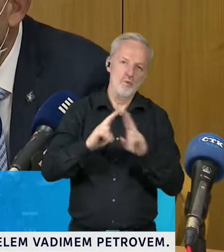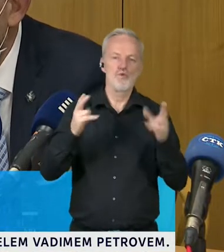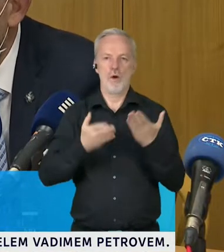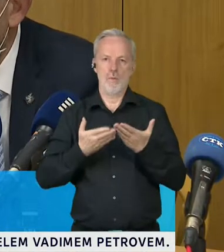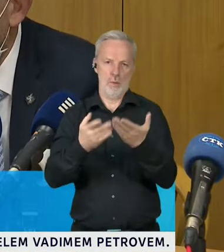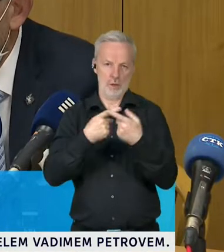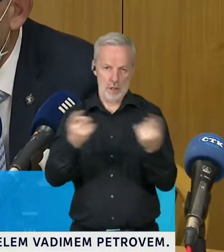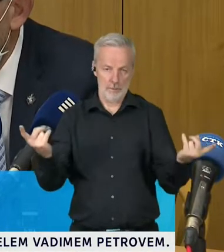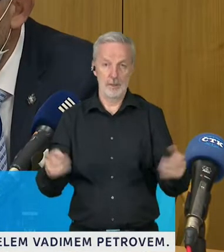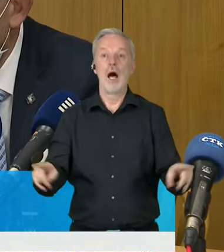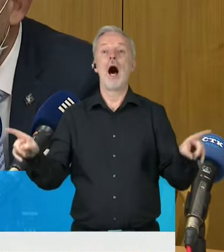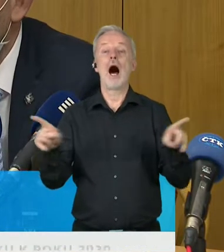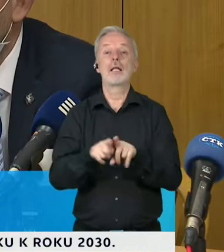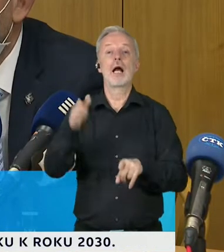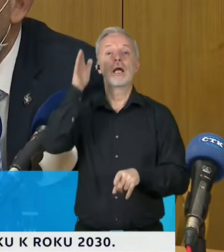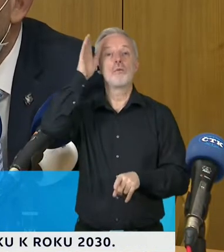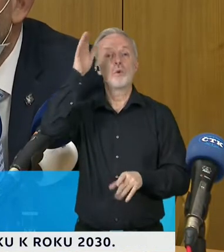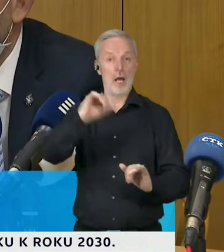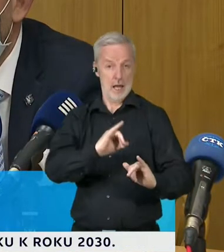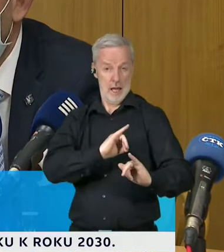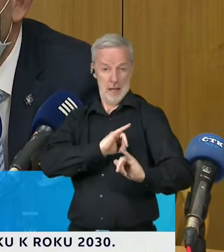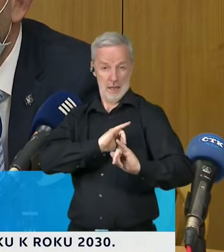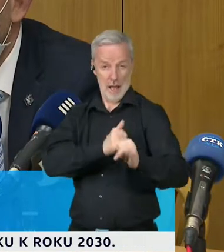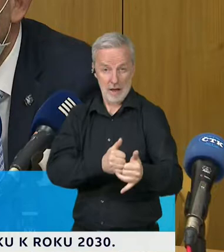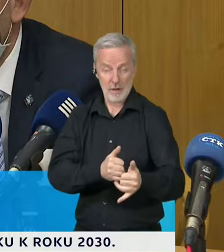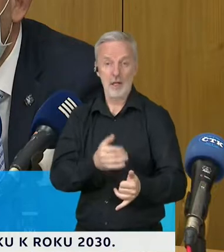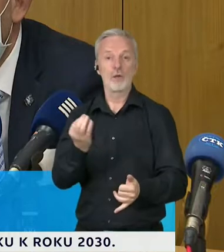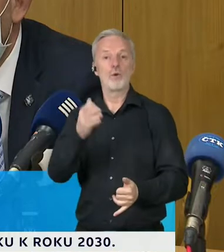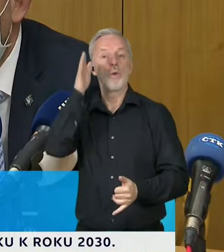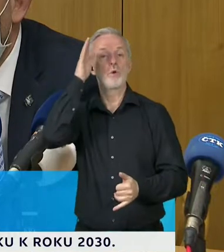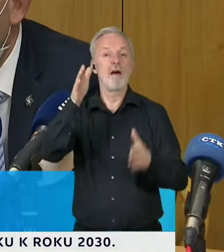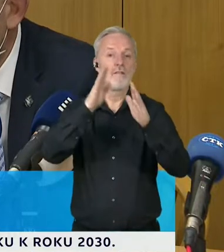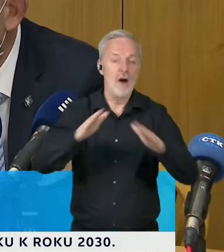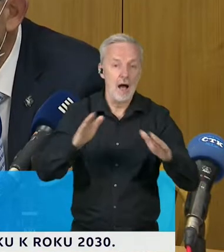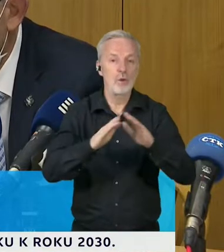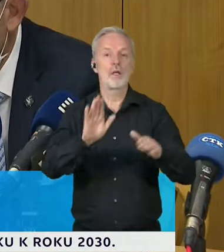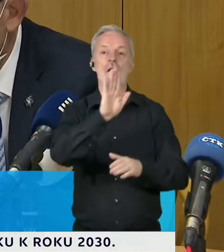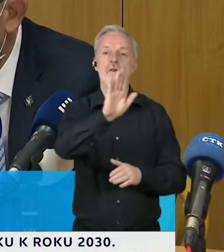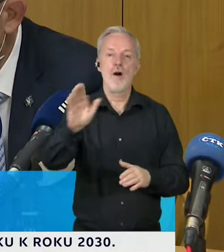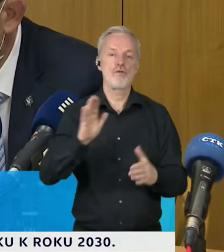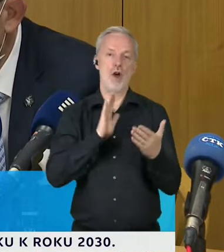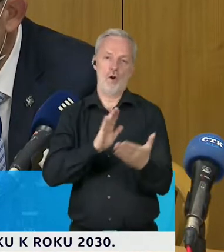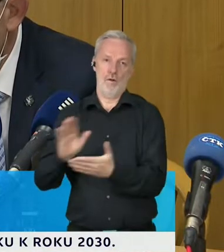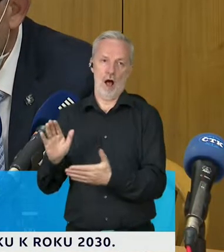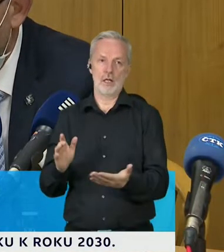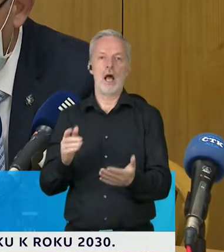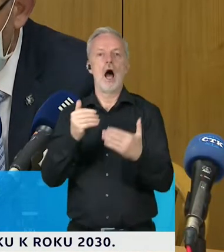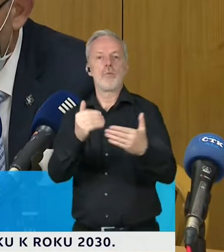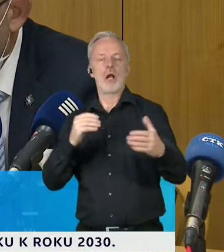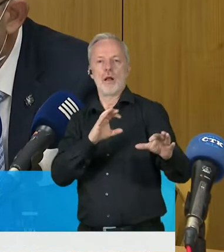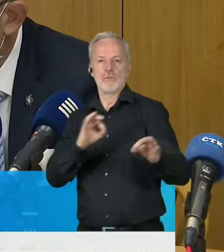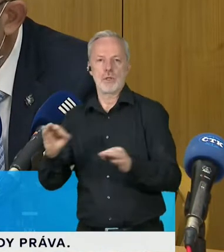navrhnout také to, jakým způsobem se chovat na Vánoce a jak se připravit na to, jaké asi budou. Pani